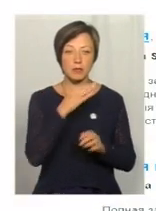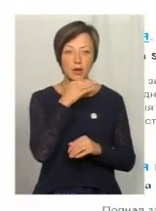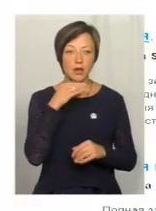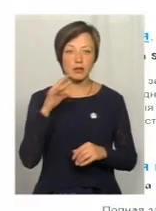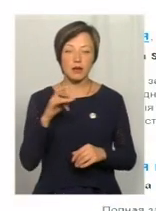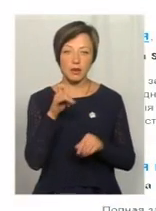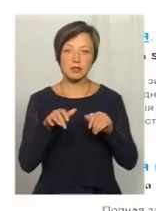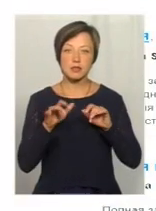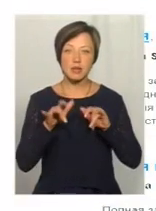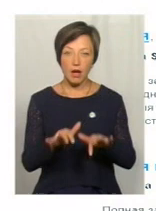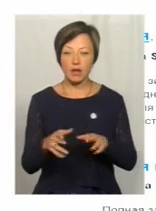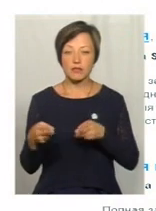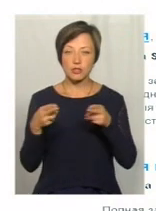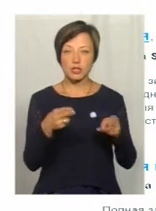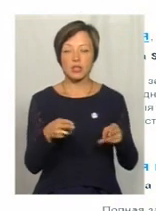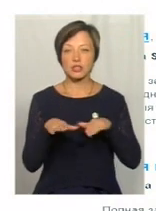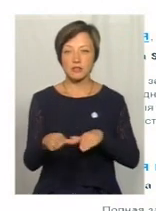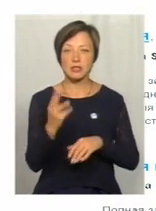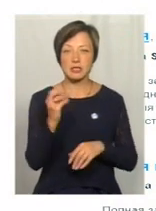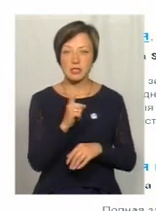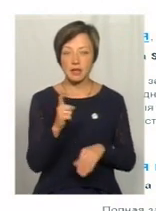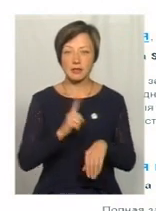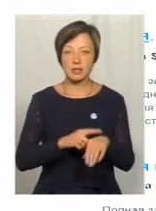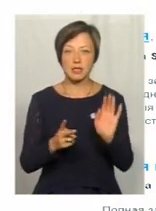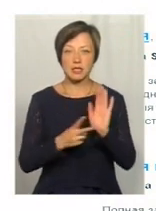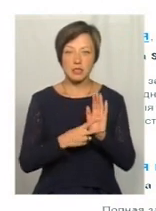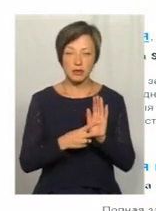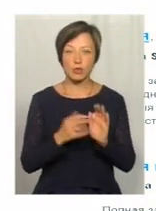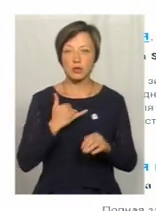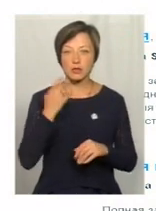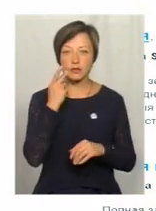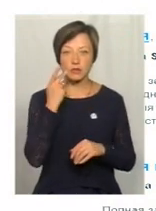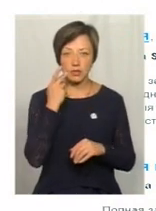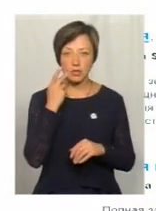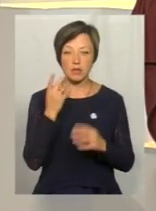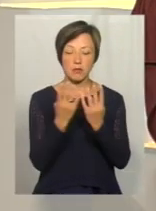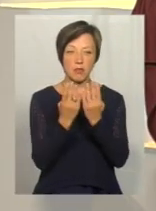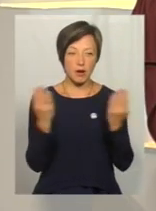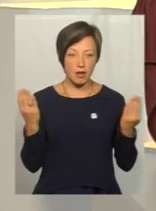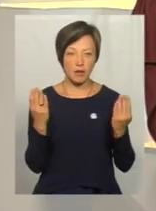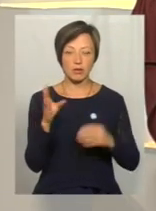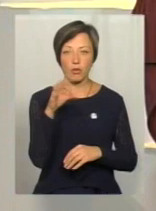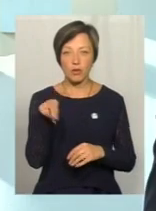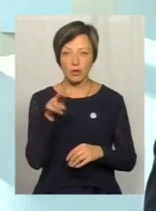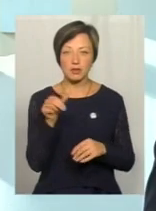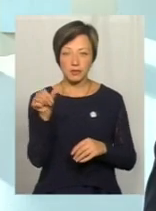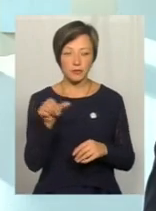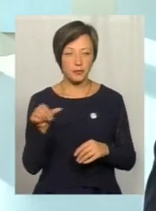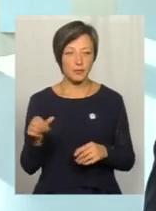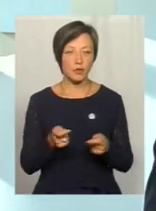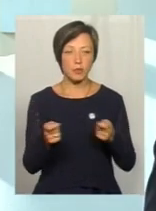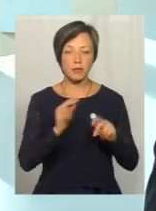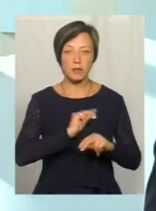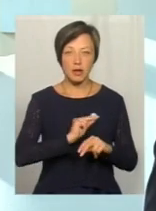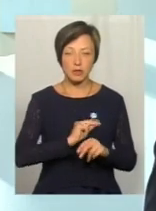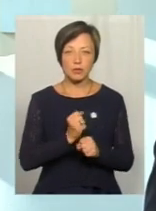здійснювали заходи, виїжджали на швейні цехи о сьомій ранку. Зазвичай, що швейні цехи в нас як? За високими парканами, кодові замки. То управління праці ми